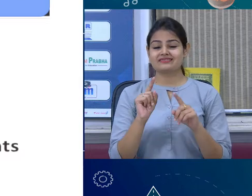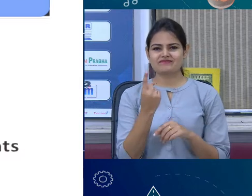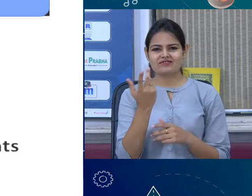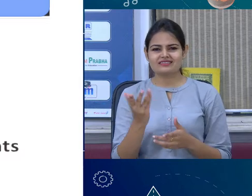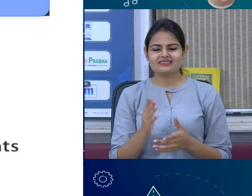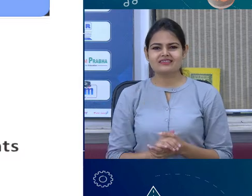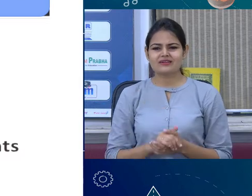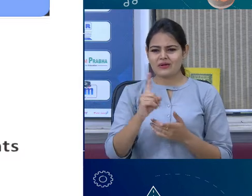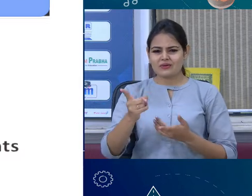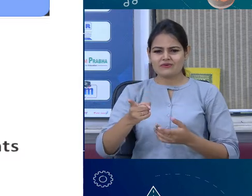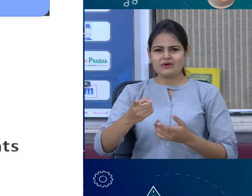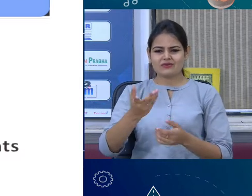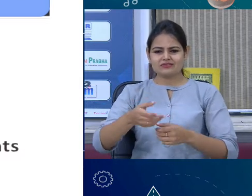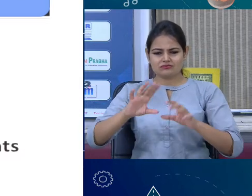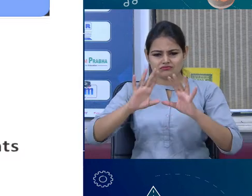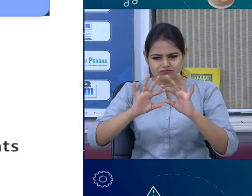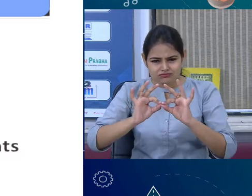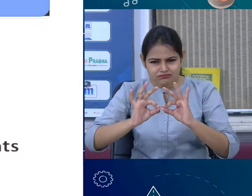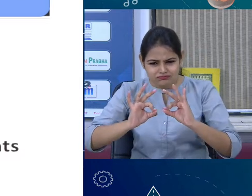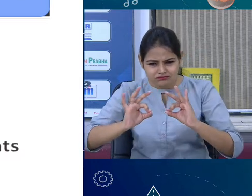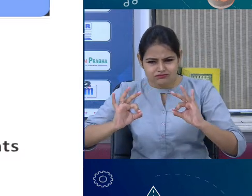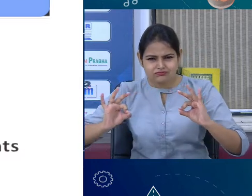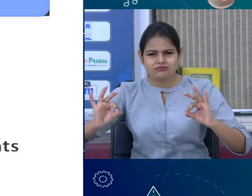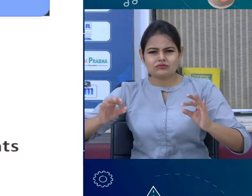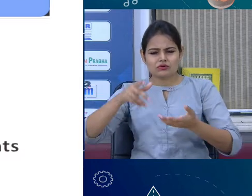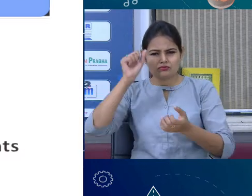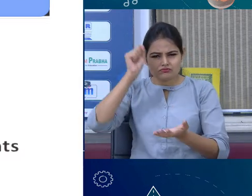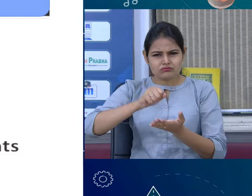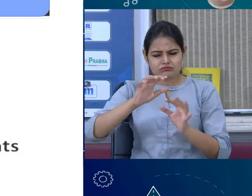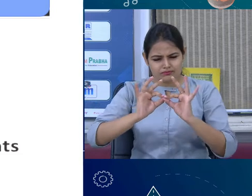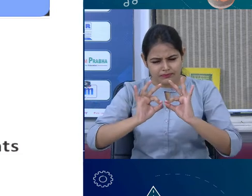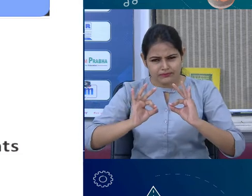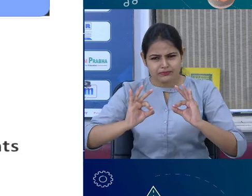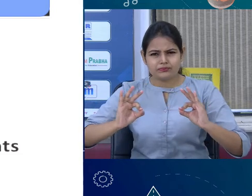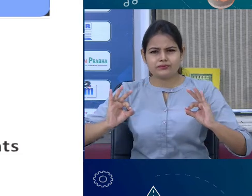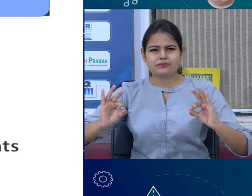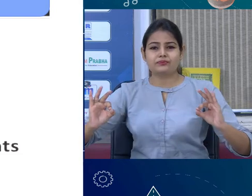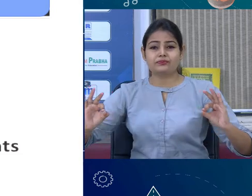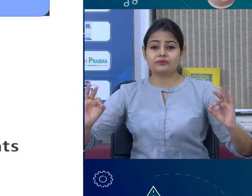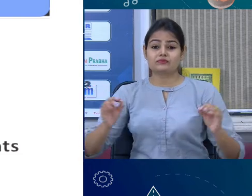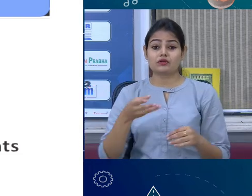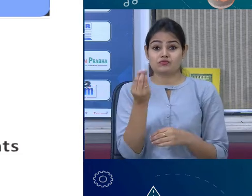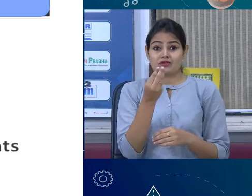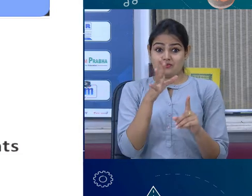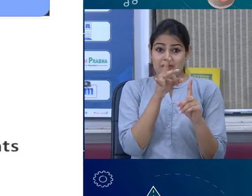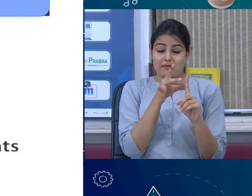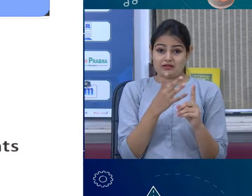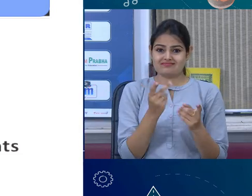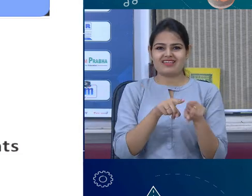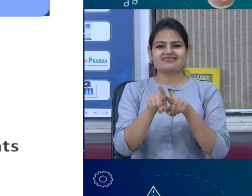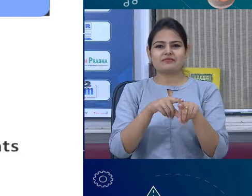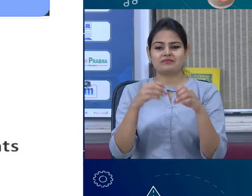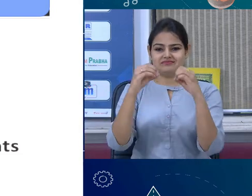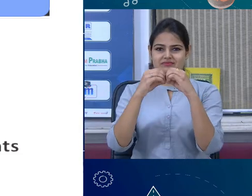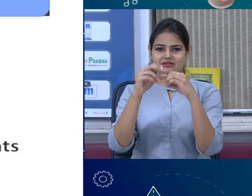ductile होते हैं हम इंको बीट करके thin wire बना सकते हैं kuch metals सो बहुत ductile होते हैं जैसे gold होते हैं बहुत ही